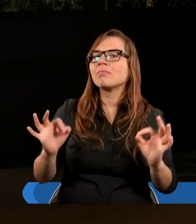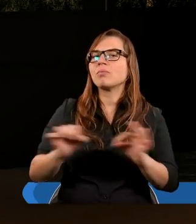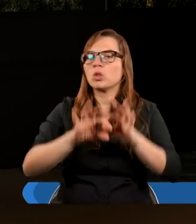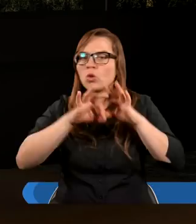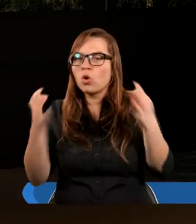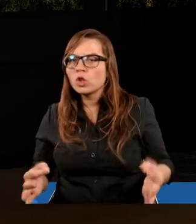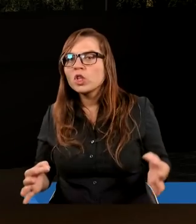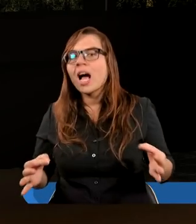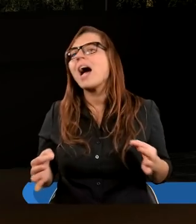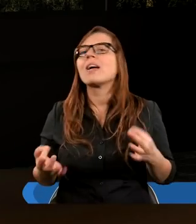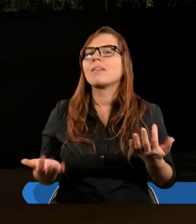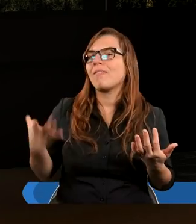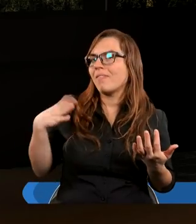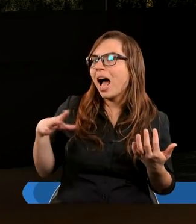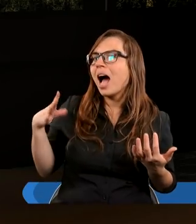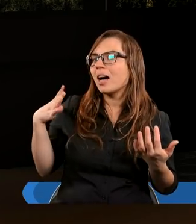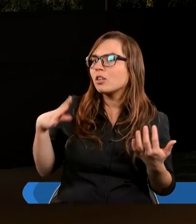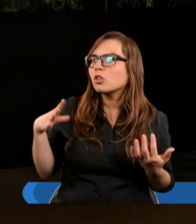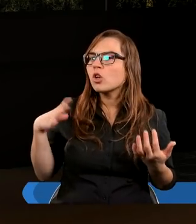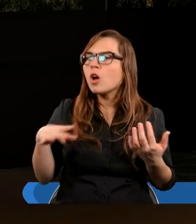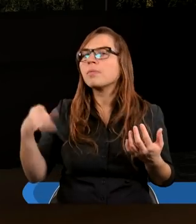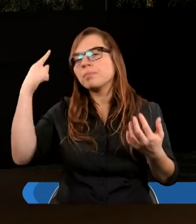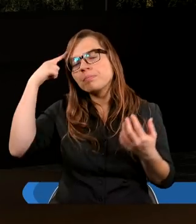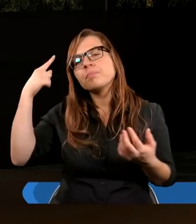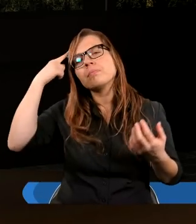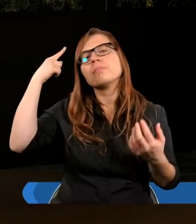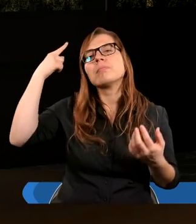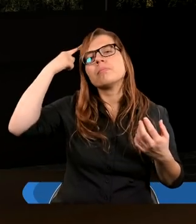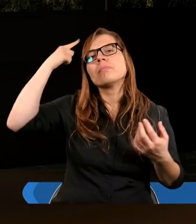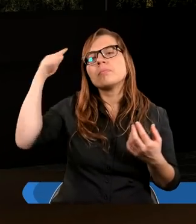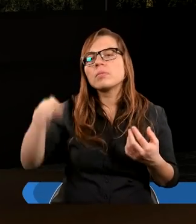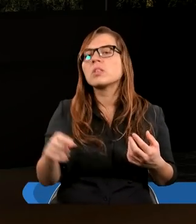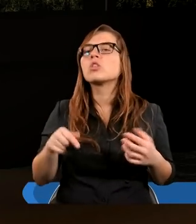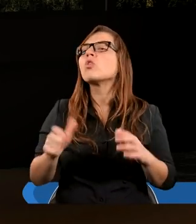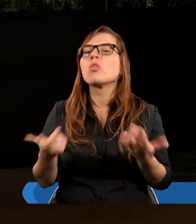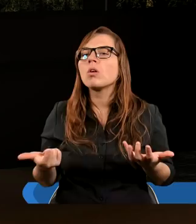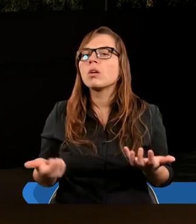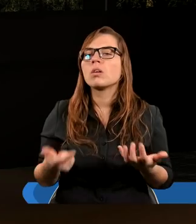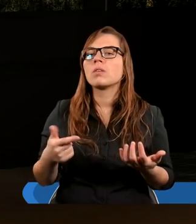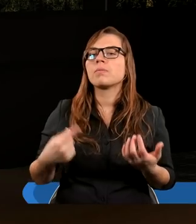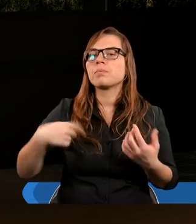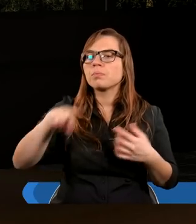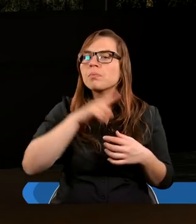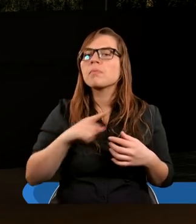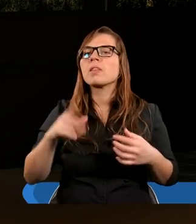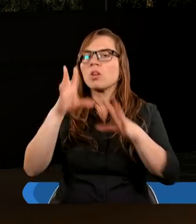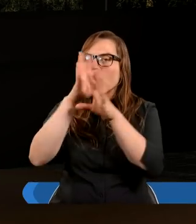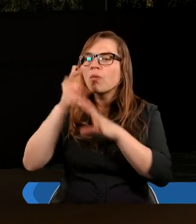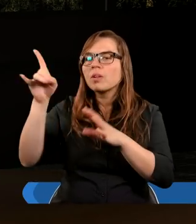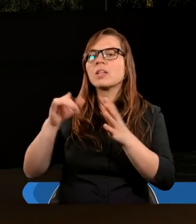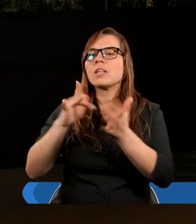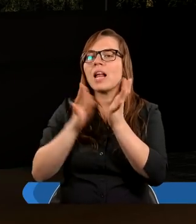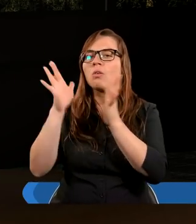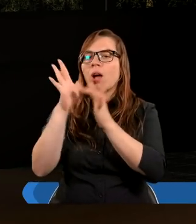dzisiejszego i warto, no, że tak powiem, z niej korzystać, tym bardziej, że prosi nas w imieniu naszego Pana